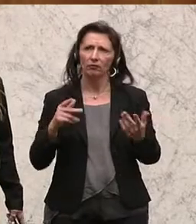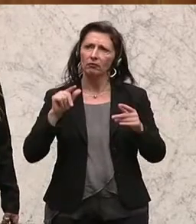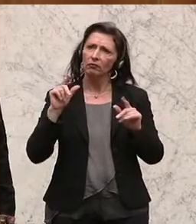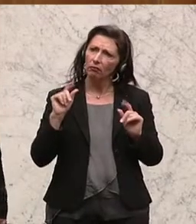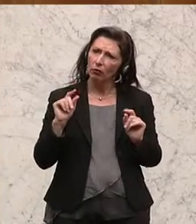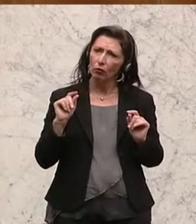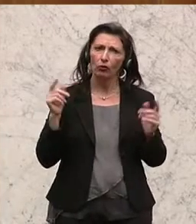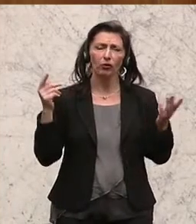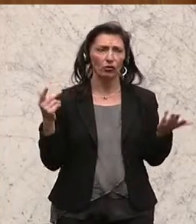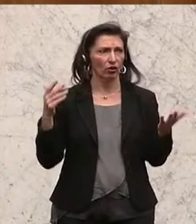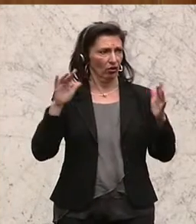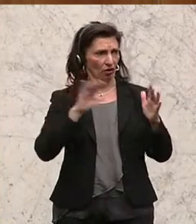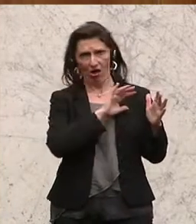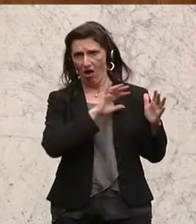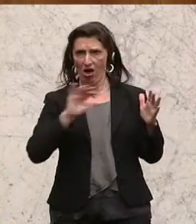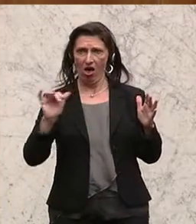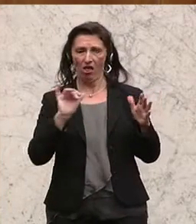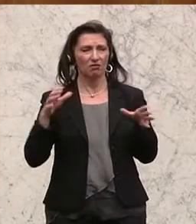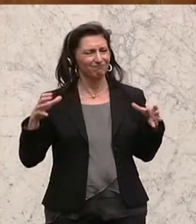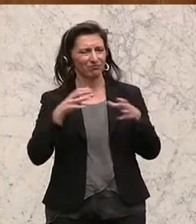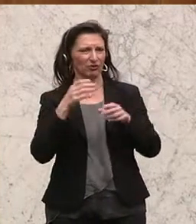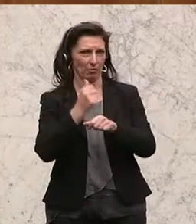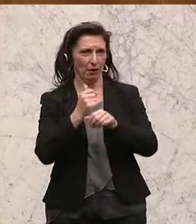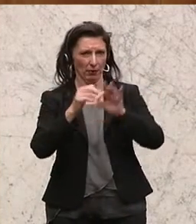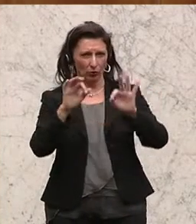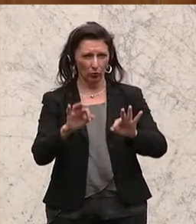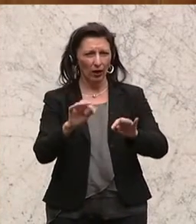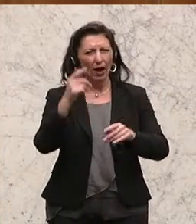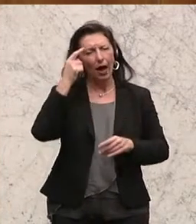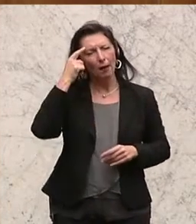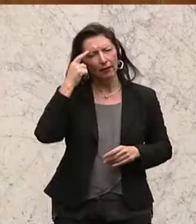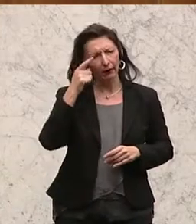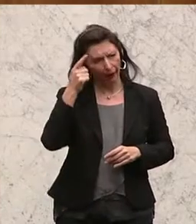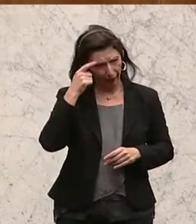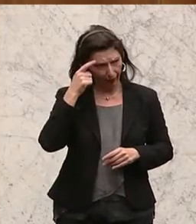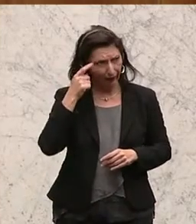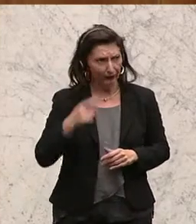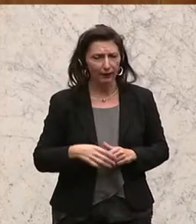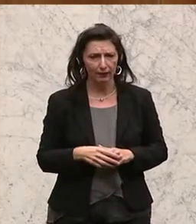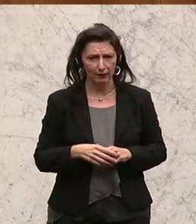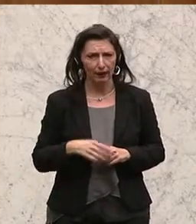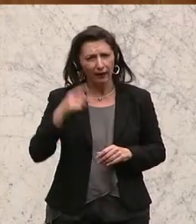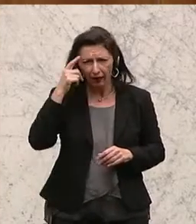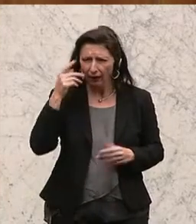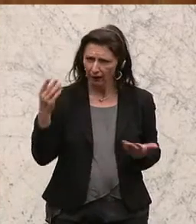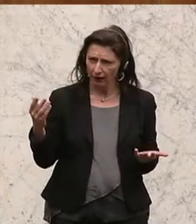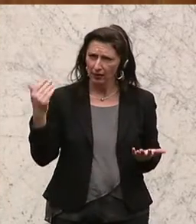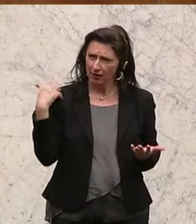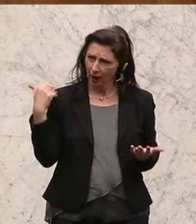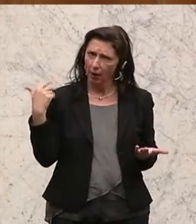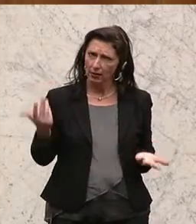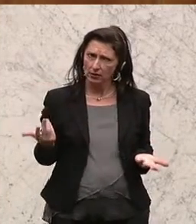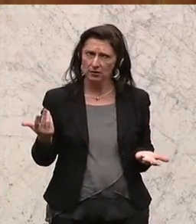vernünftige Zusammenarbeit gibt. Und erinnern Sie sich, erinnern Sie sich, wir haben eingeführt